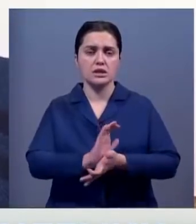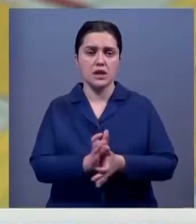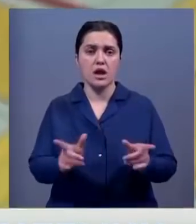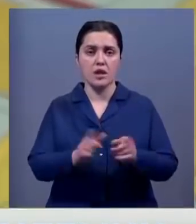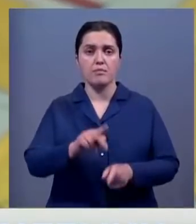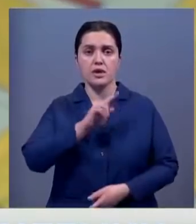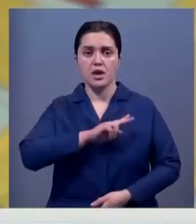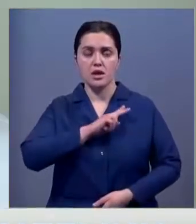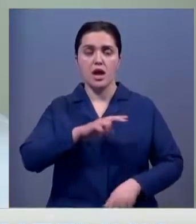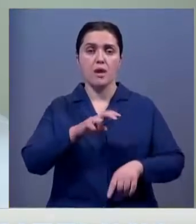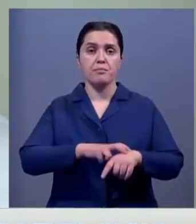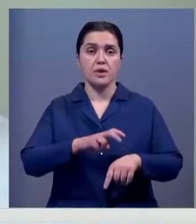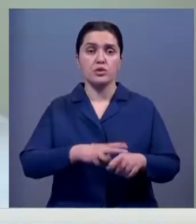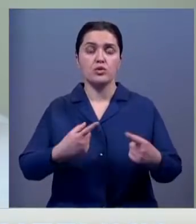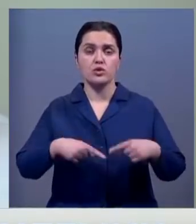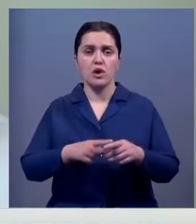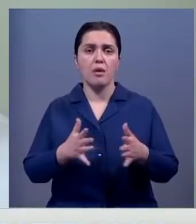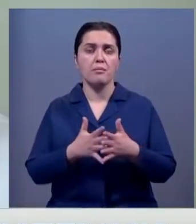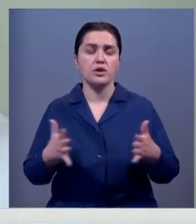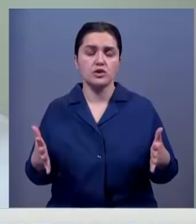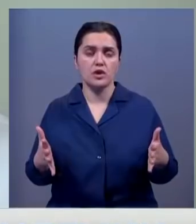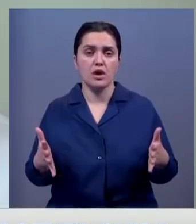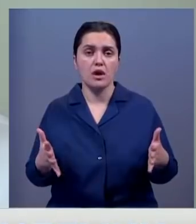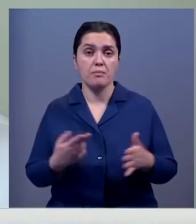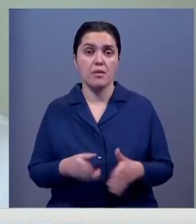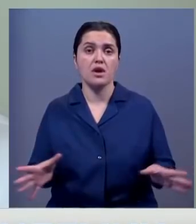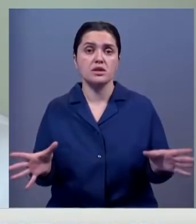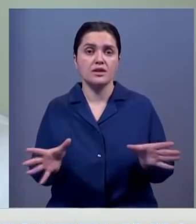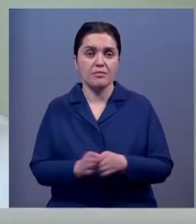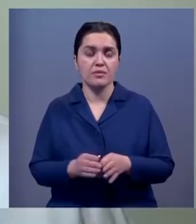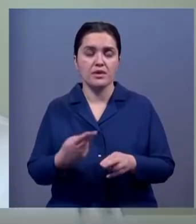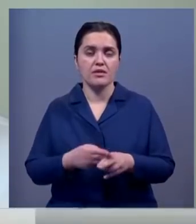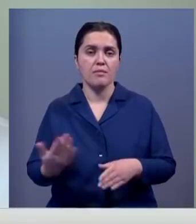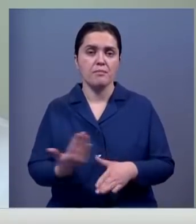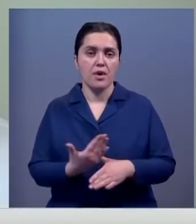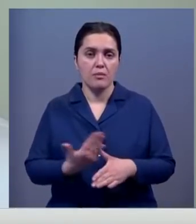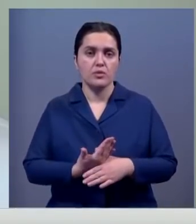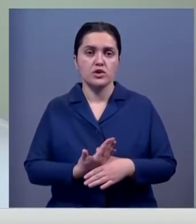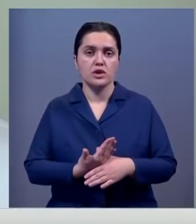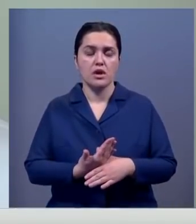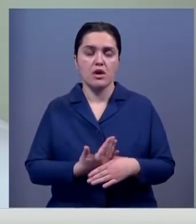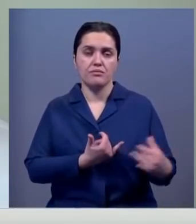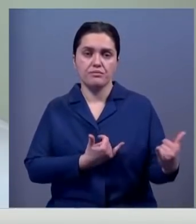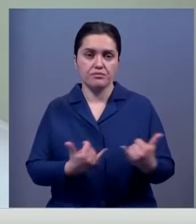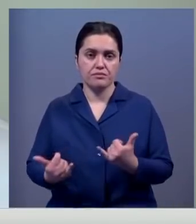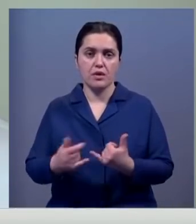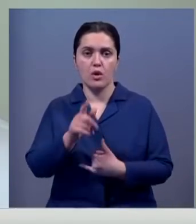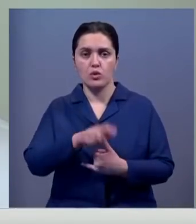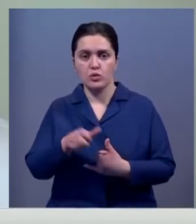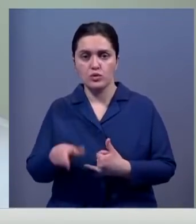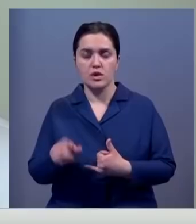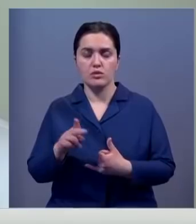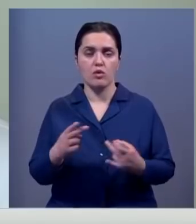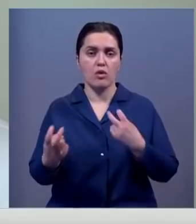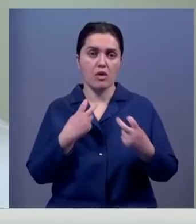медицинскими учреждениями. Большой акцент и совместно с волонтерами, конечно, делаем на наших пациентов, которые посещают нашу поликлинику.